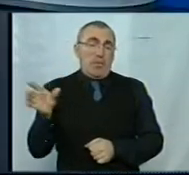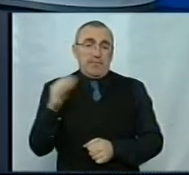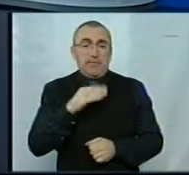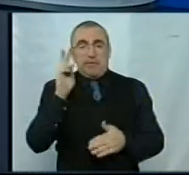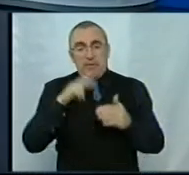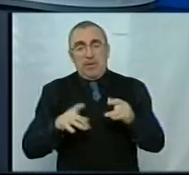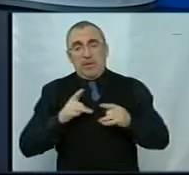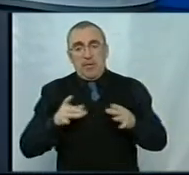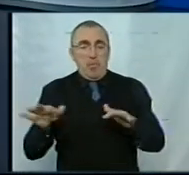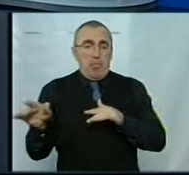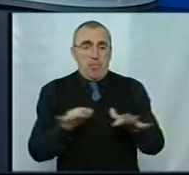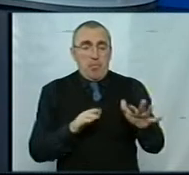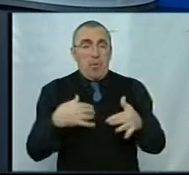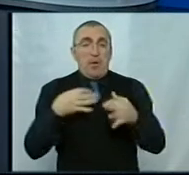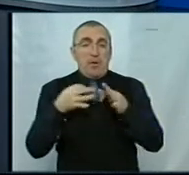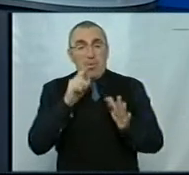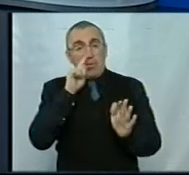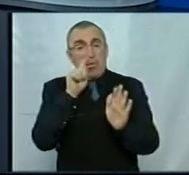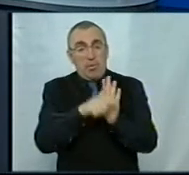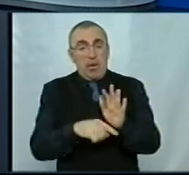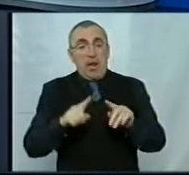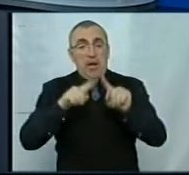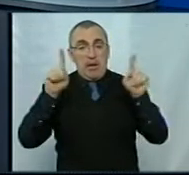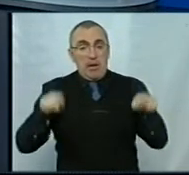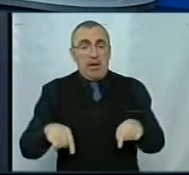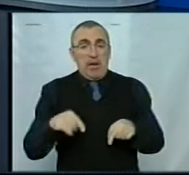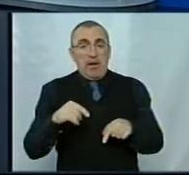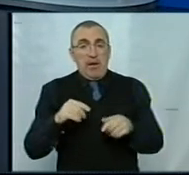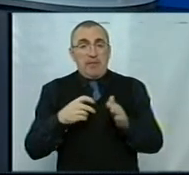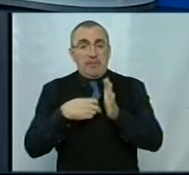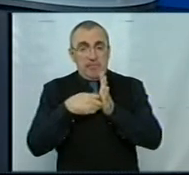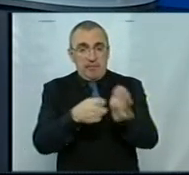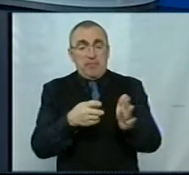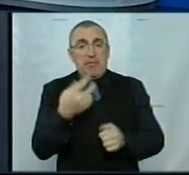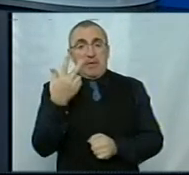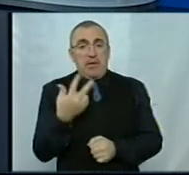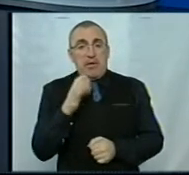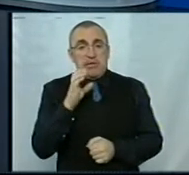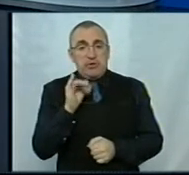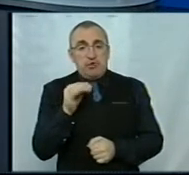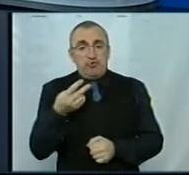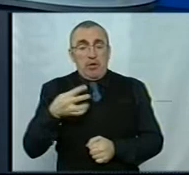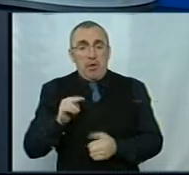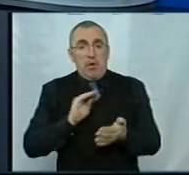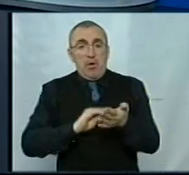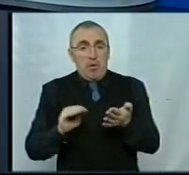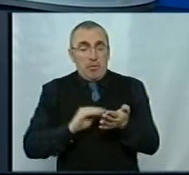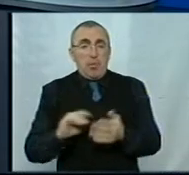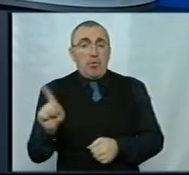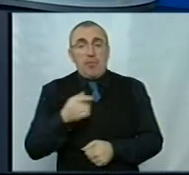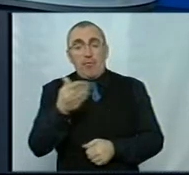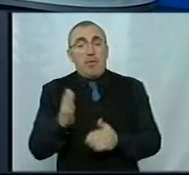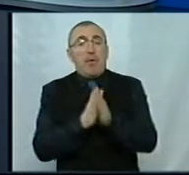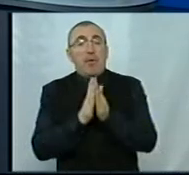святкових подій. Я дозволю собі втрутися, листа НСЗУ надіслало 3 січня і написало, що вони